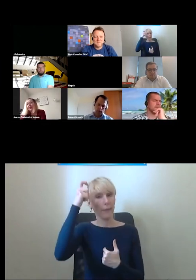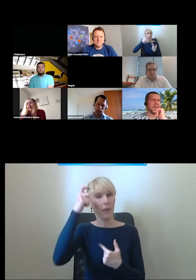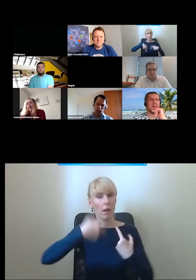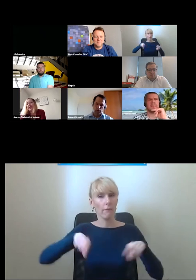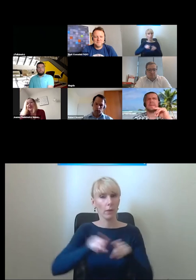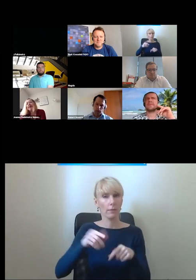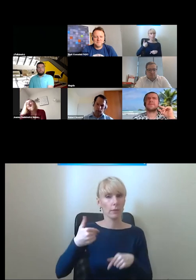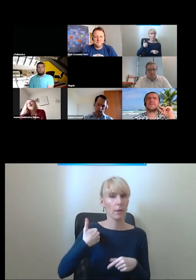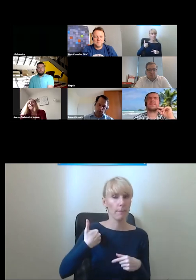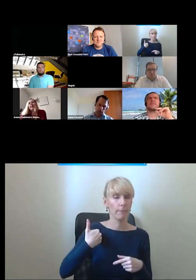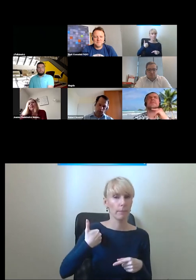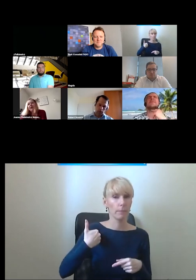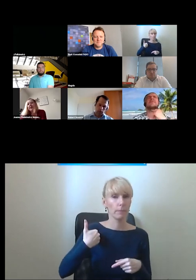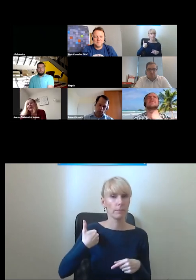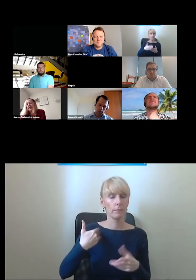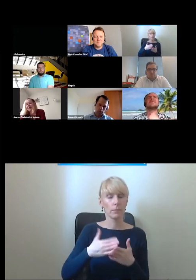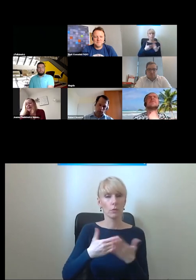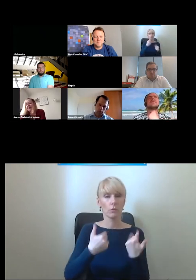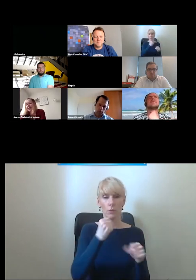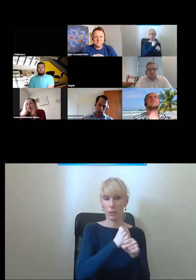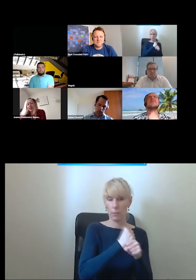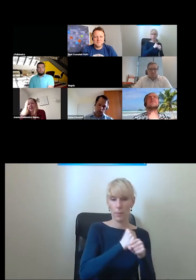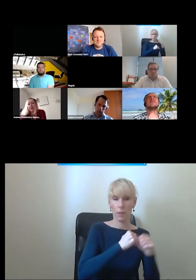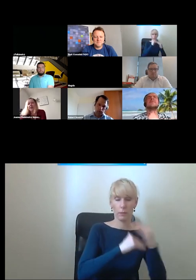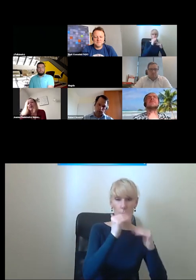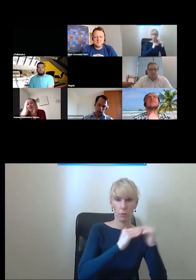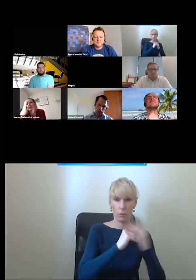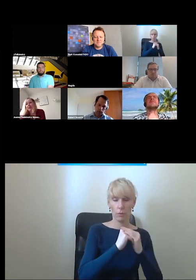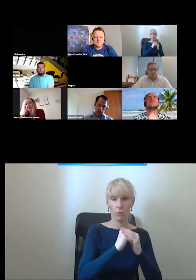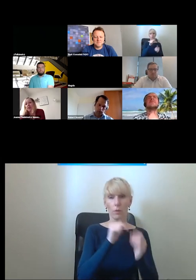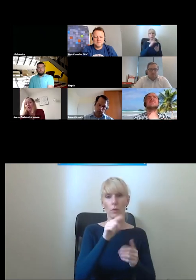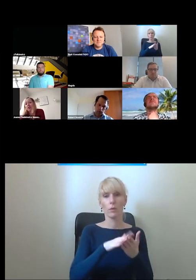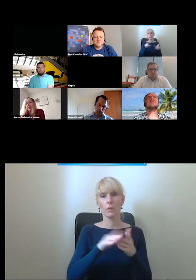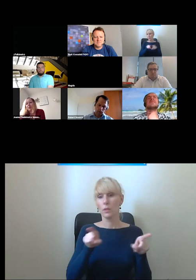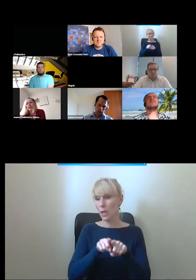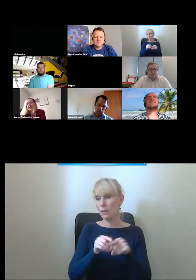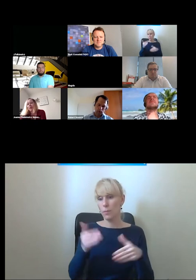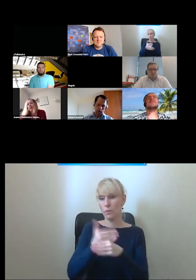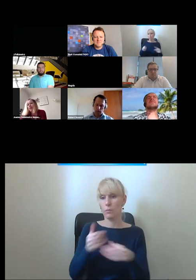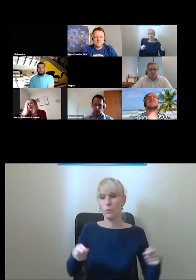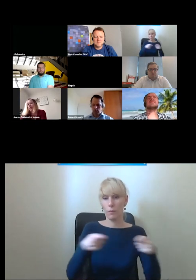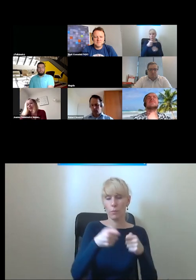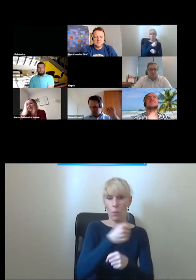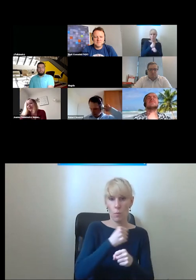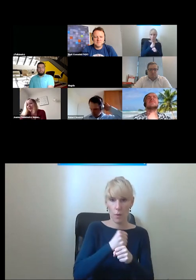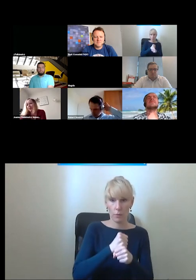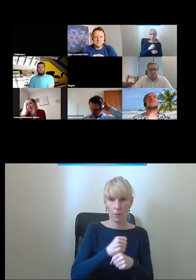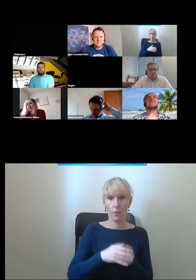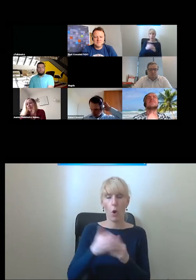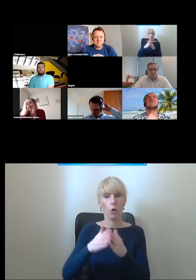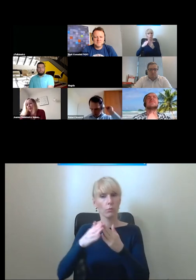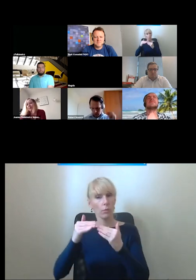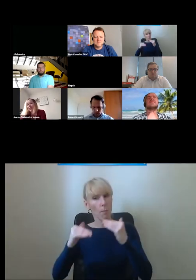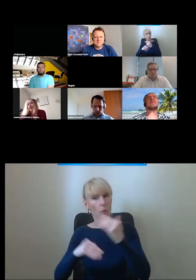generalny wykonawca prac budowlanych instalacyjnych konserwatorskich właśnie z nimi też współpracował oni byli podwykonawcą